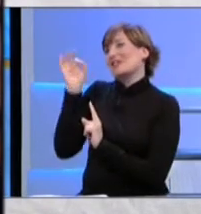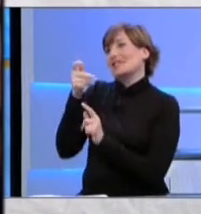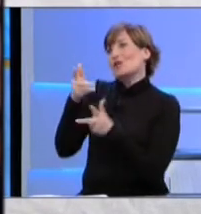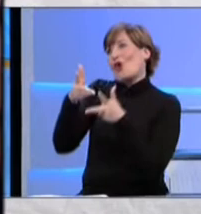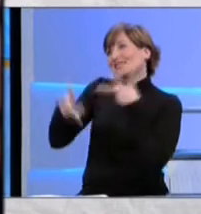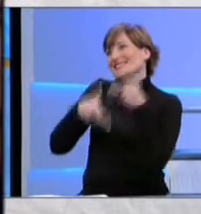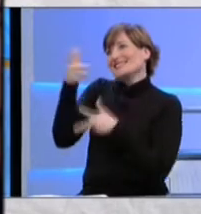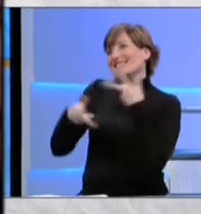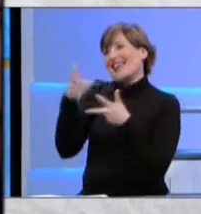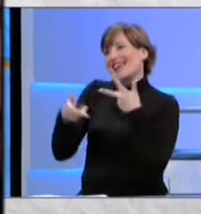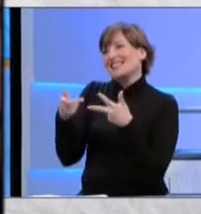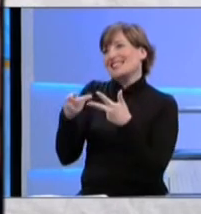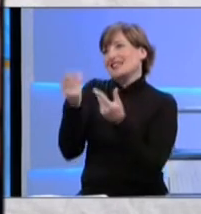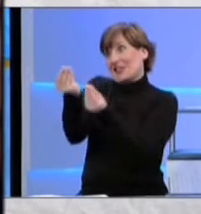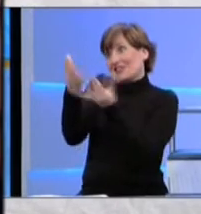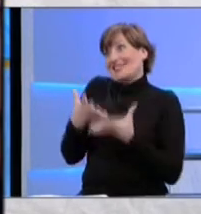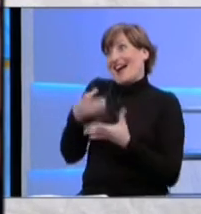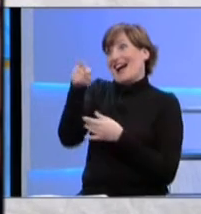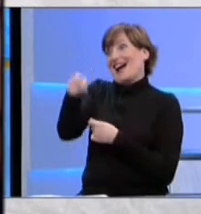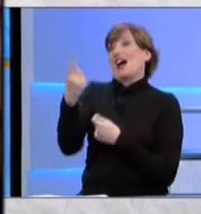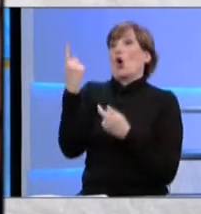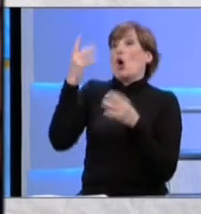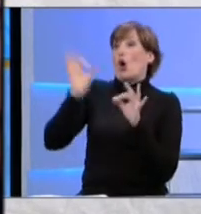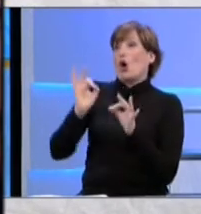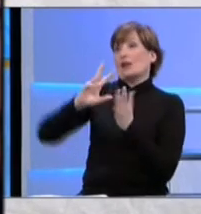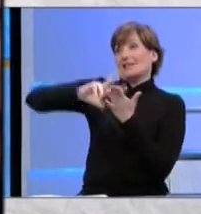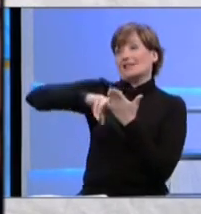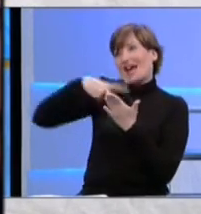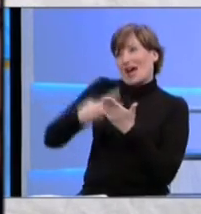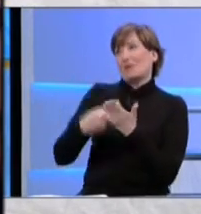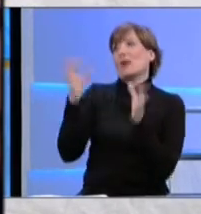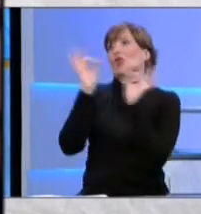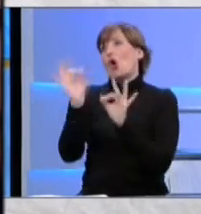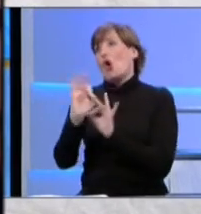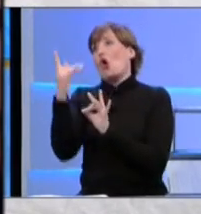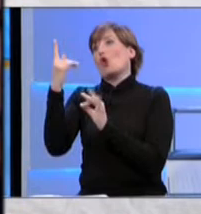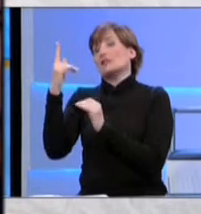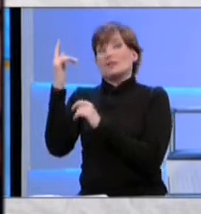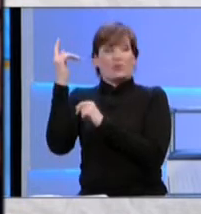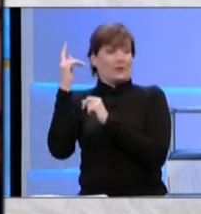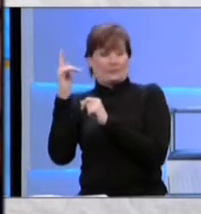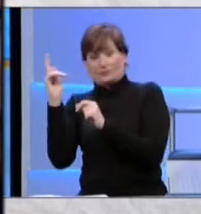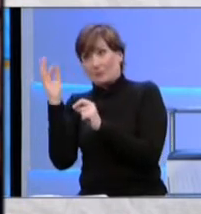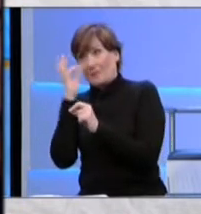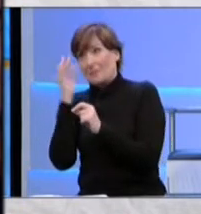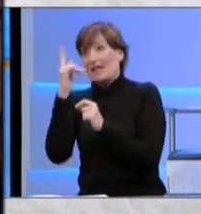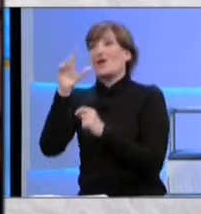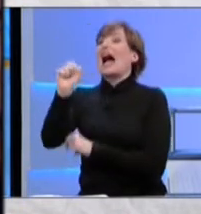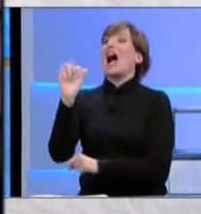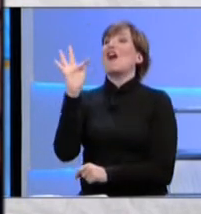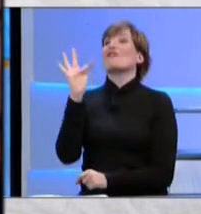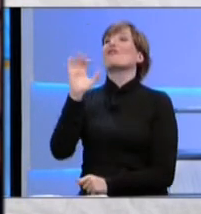vengano dalla nostra bravissima interprete. Allora, vediamo insieme a Silvia, affetto,